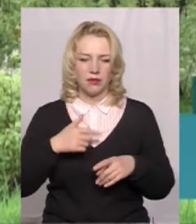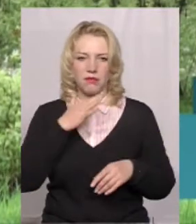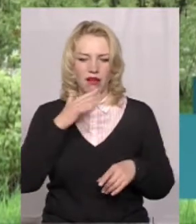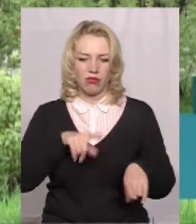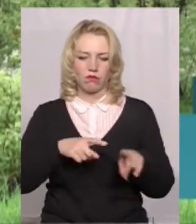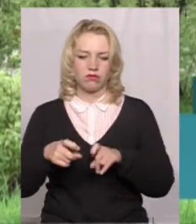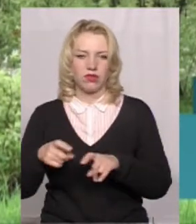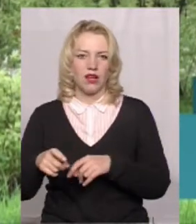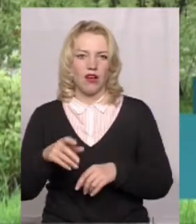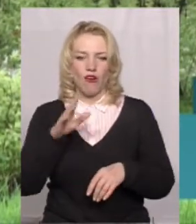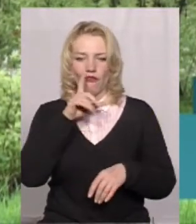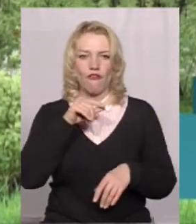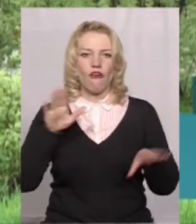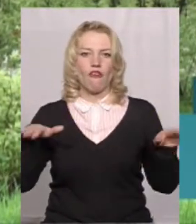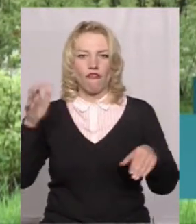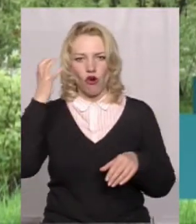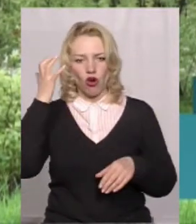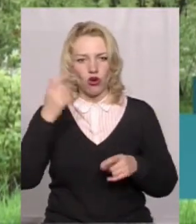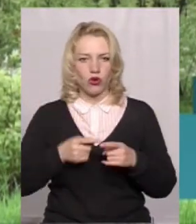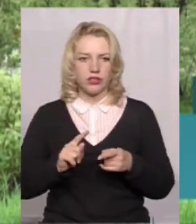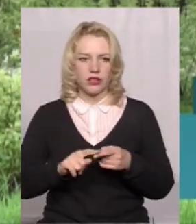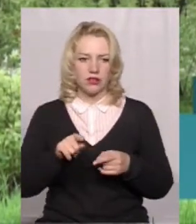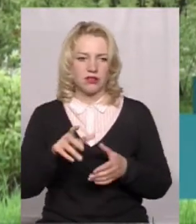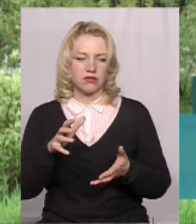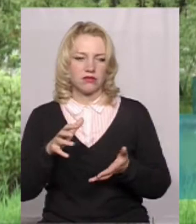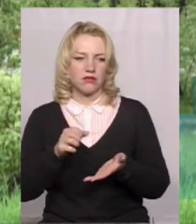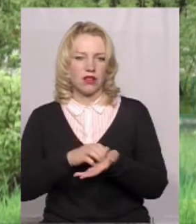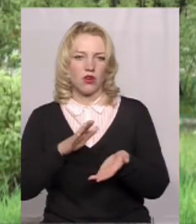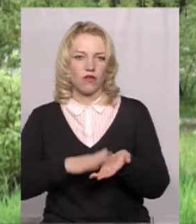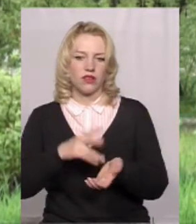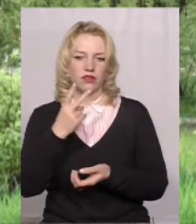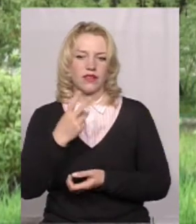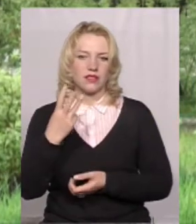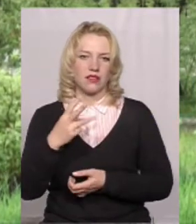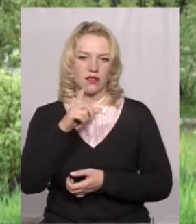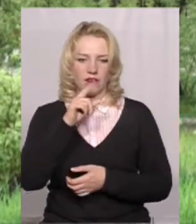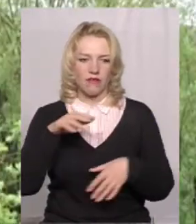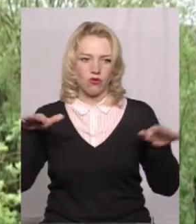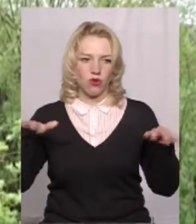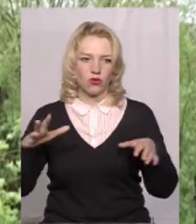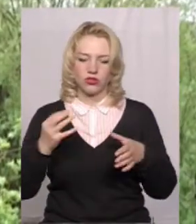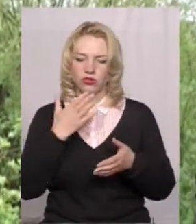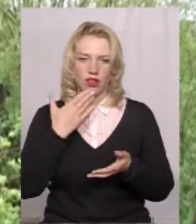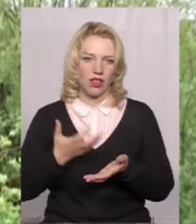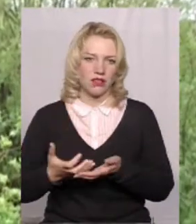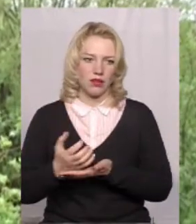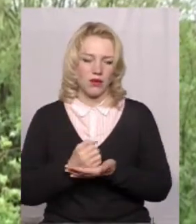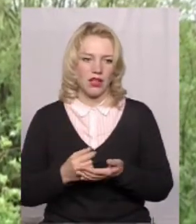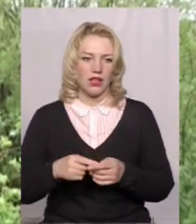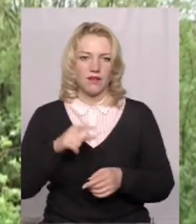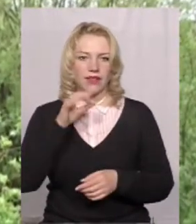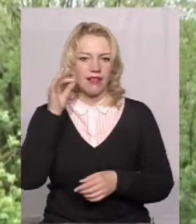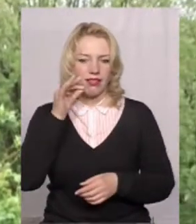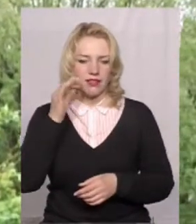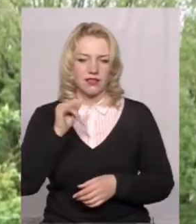біля села Вихрівка. На 250 метрів ми нарахували 23 ворони, але ми ще всіх не зібрали. Лиси, качки